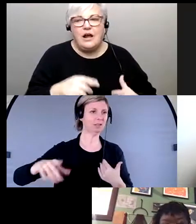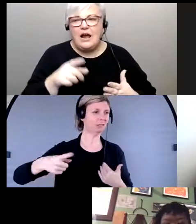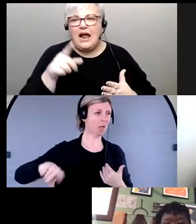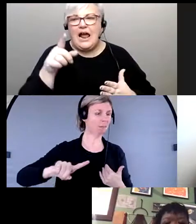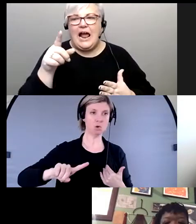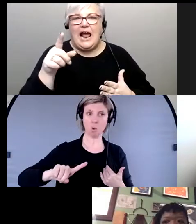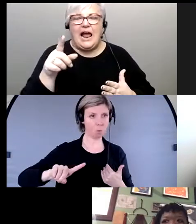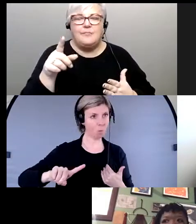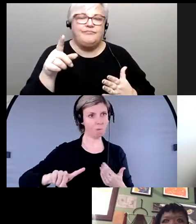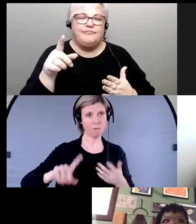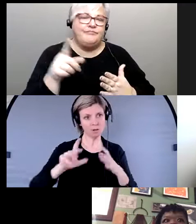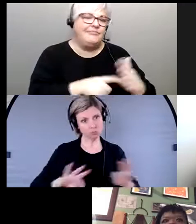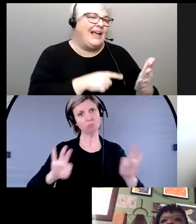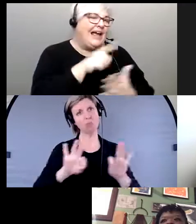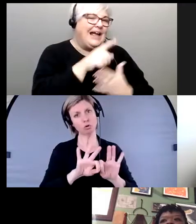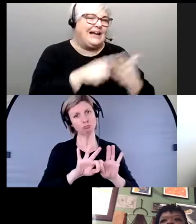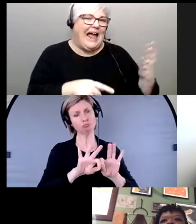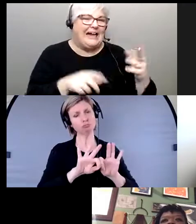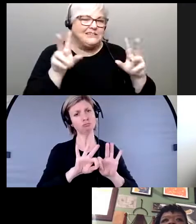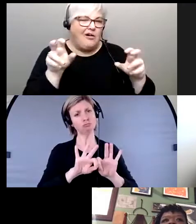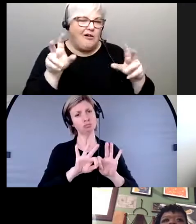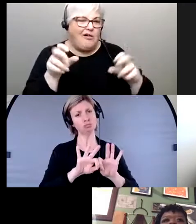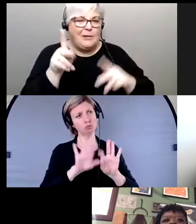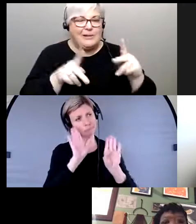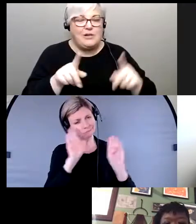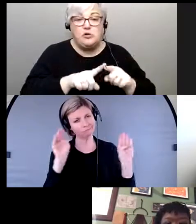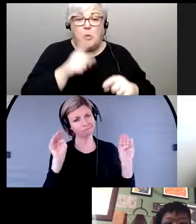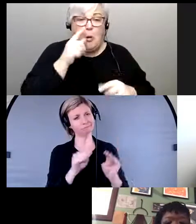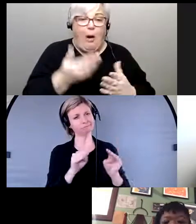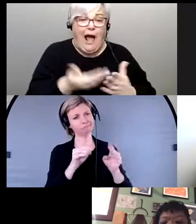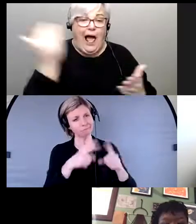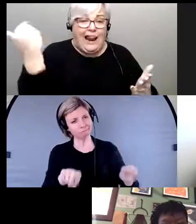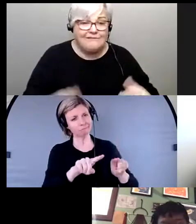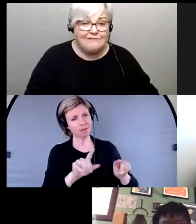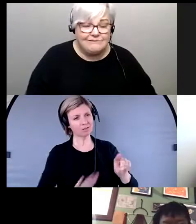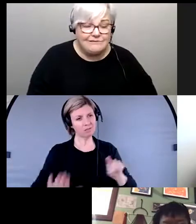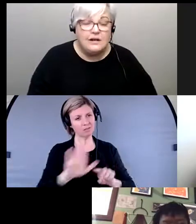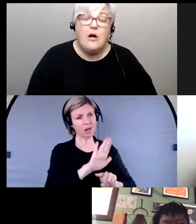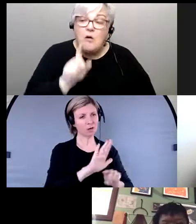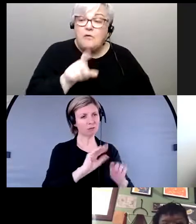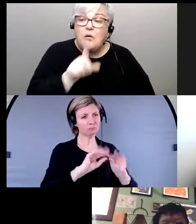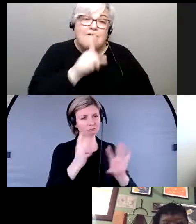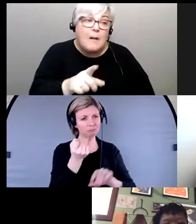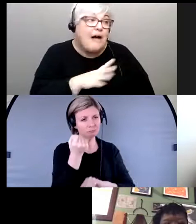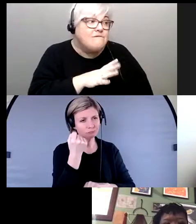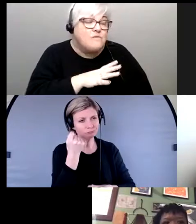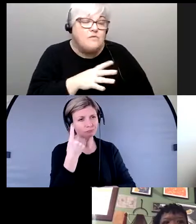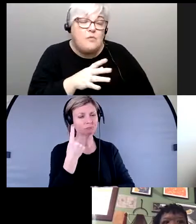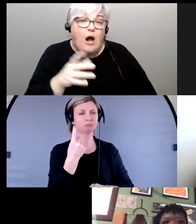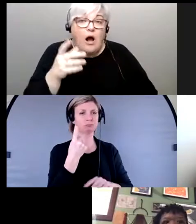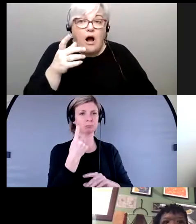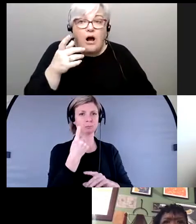ou les effacer complètement il faut essayer de vraiment avoir une compréhension